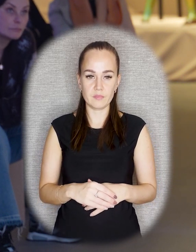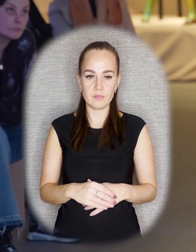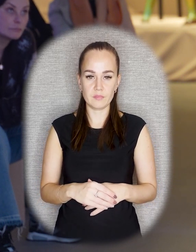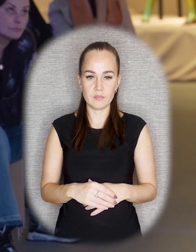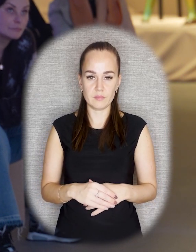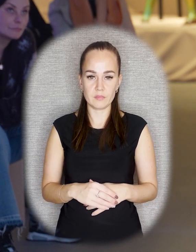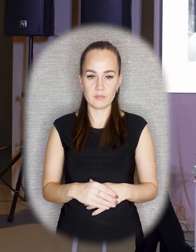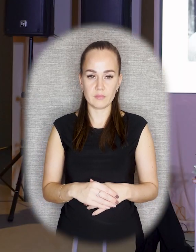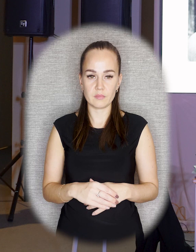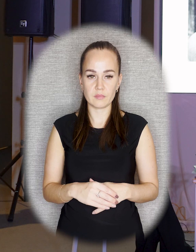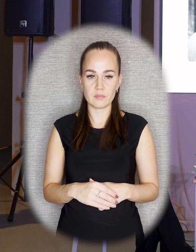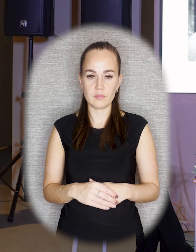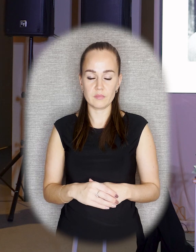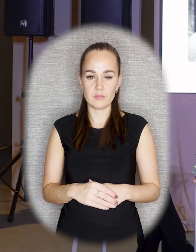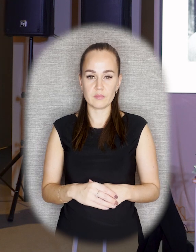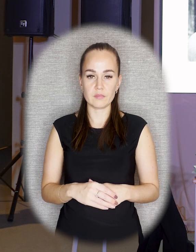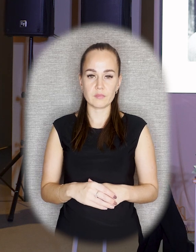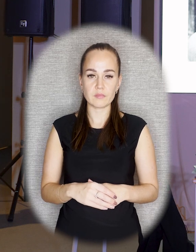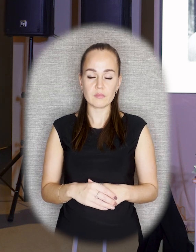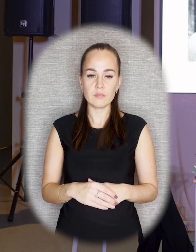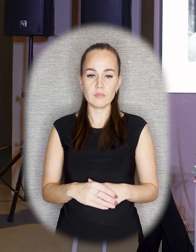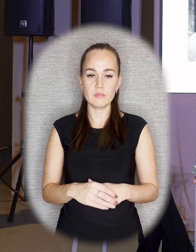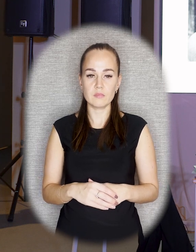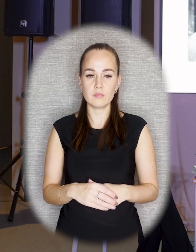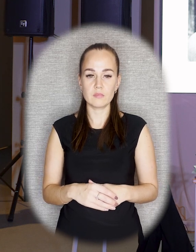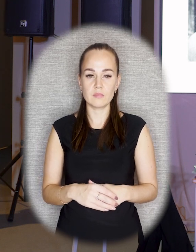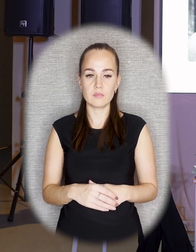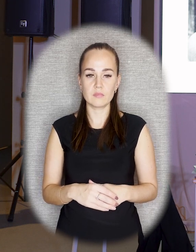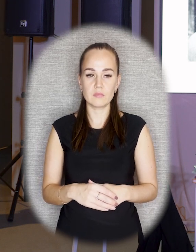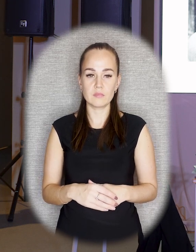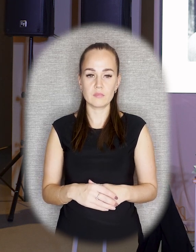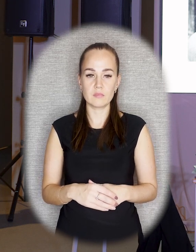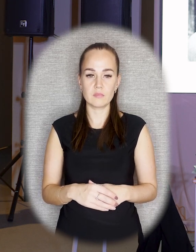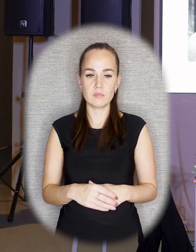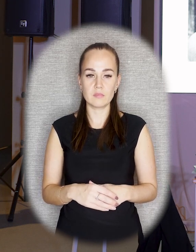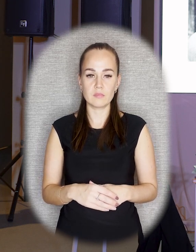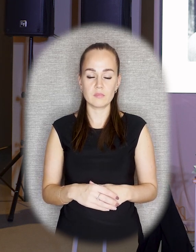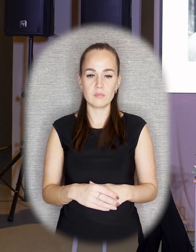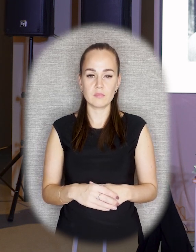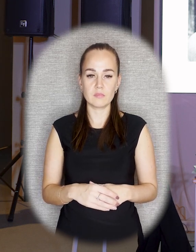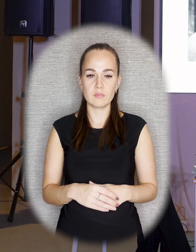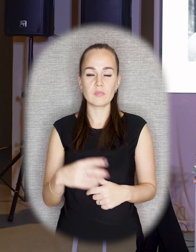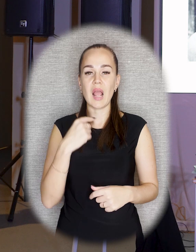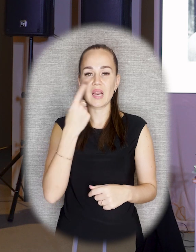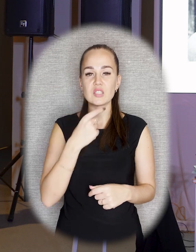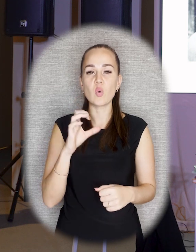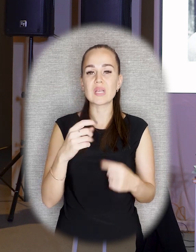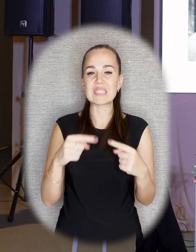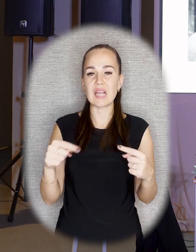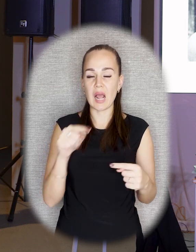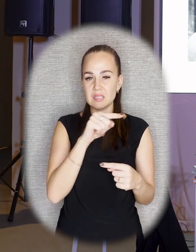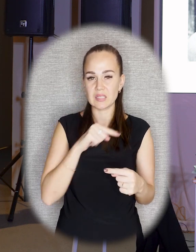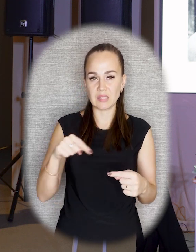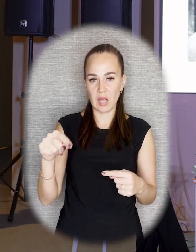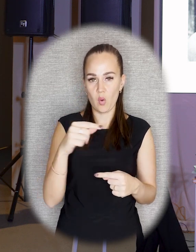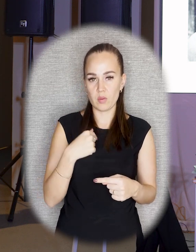То есть та сторона, с которой должен был читаться памятник лучше всего. Но мы видим вот такое вот лицо с других сторон. Интересно